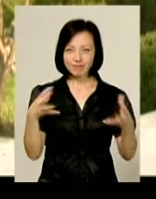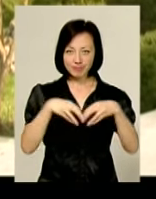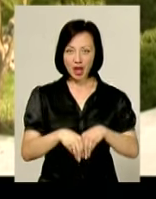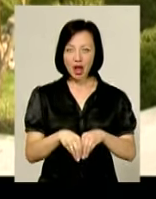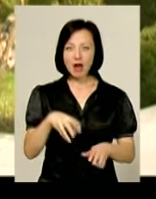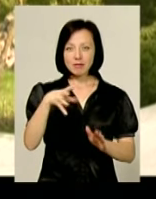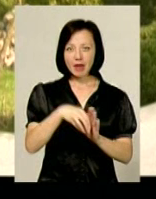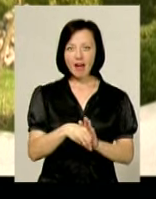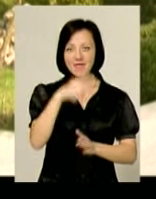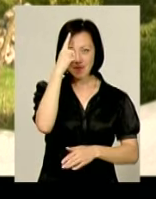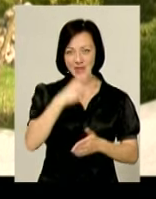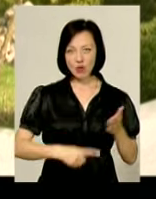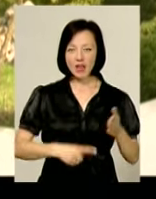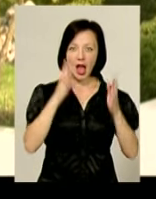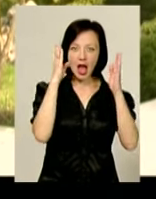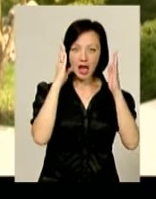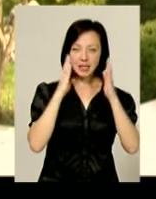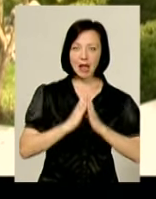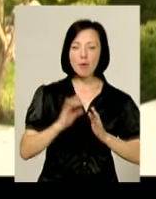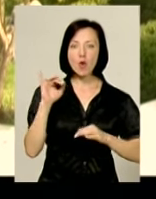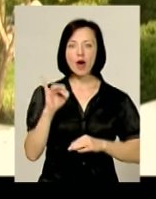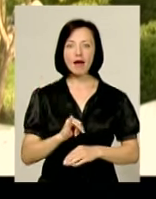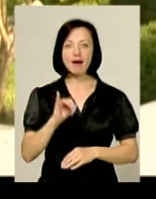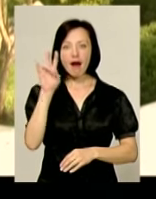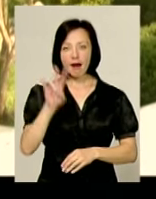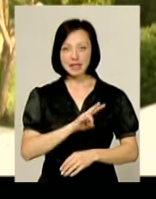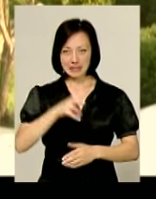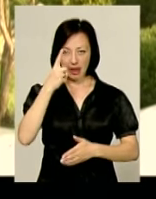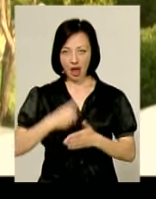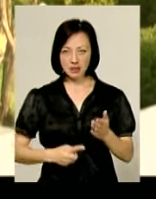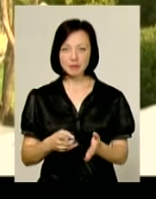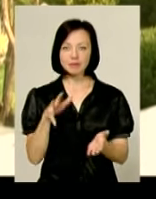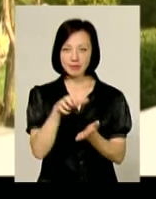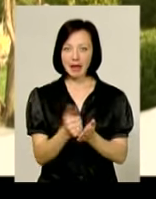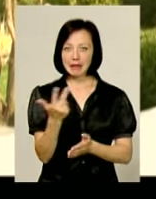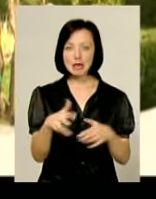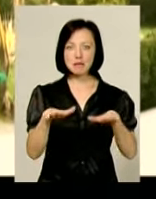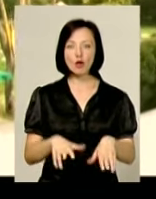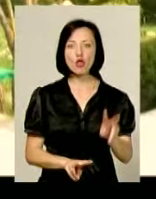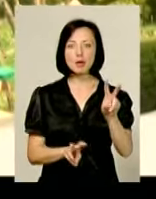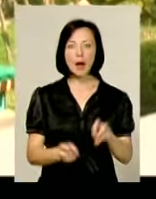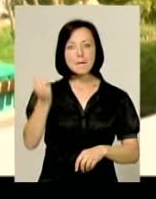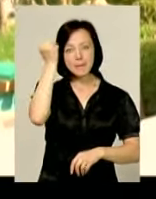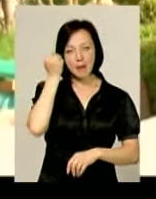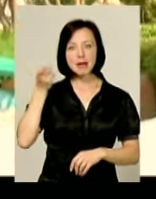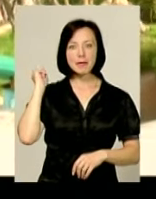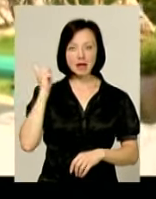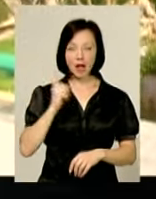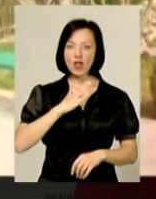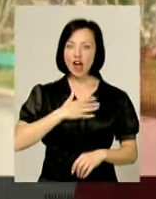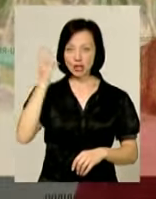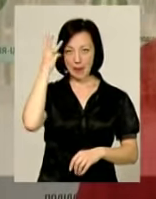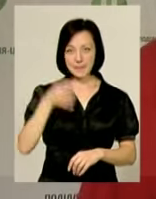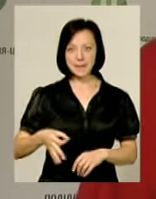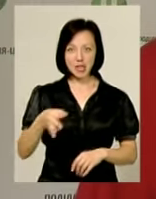вірувань, ісламу та християнства. Ця передача також здобула третє місце – у номінації «Пам'яті предків». Хмельниччина наша, зокрема,